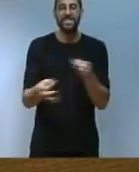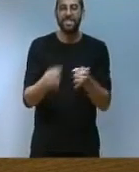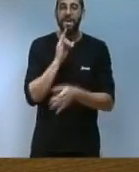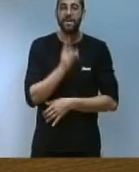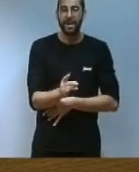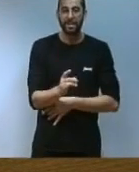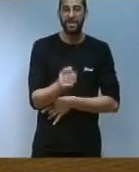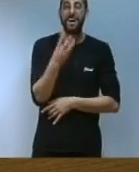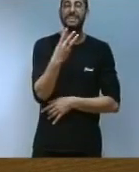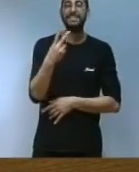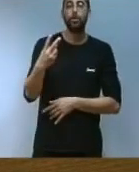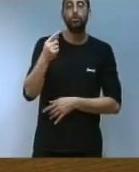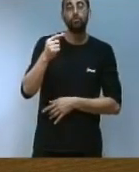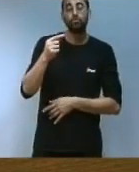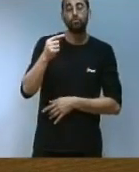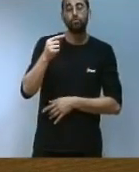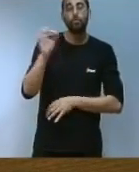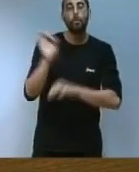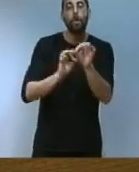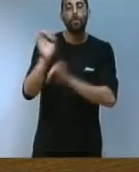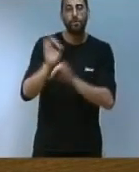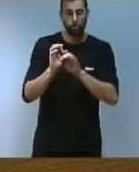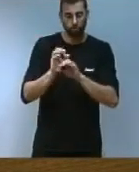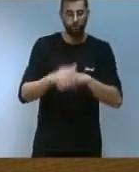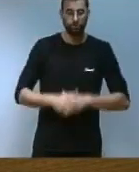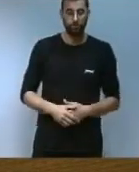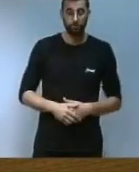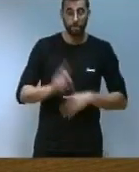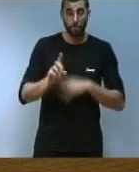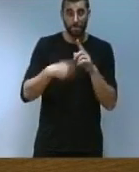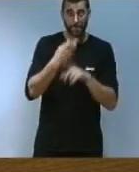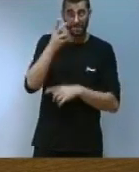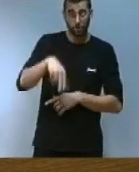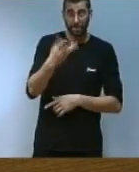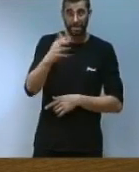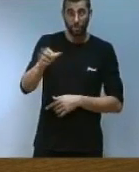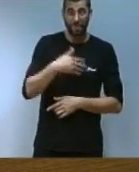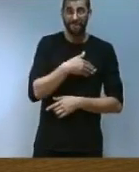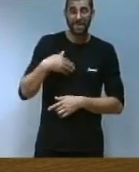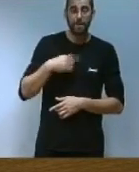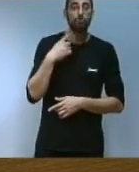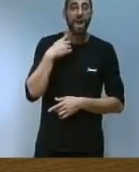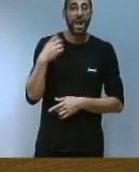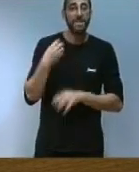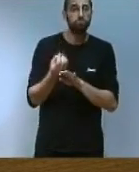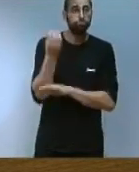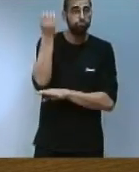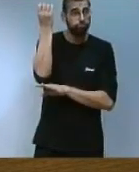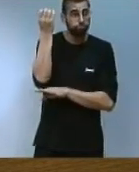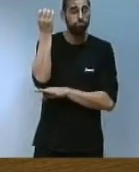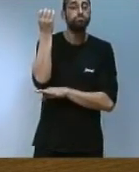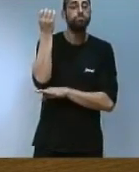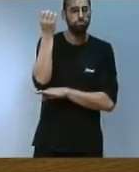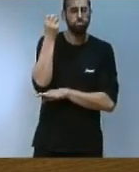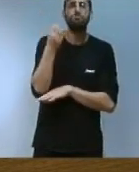,5%. Però a més, en 2050 volem aconseguir la reducció d'emissions de gas d'efecte hivernacle entre el 80% i el 95